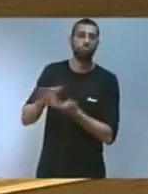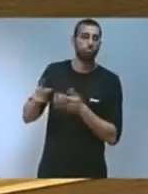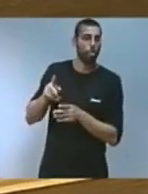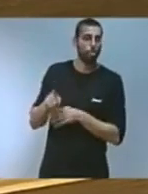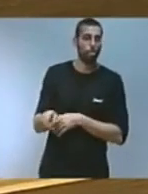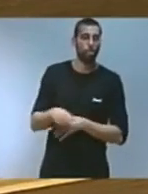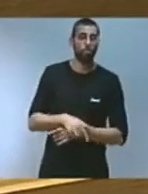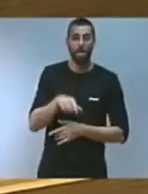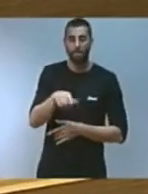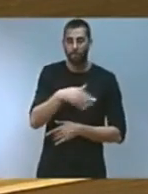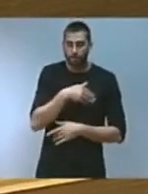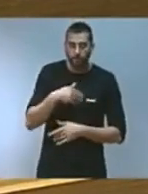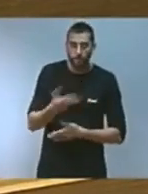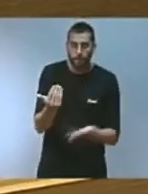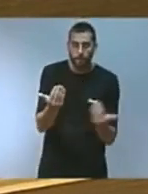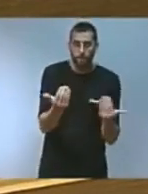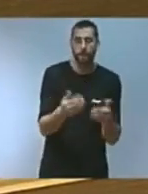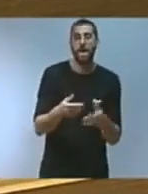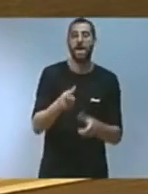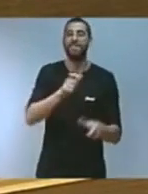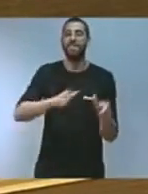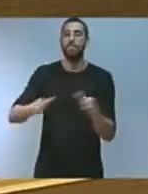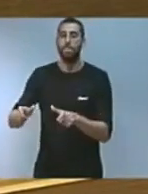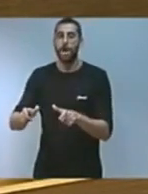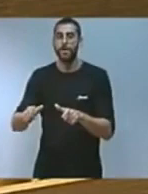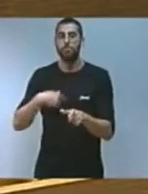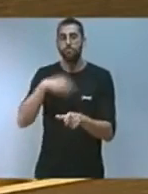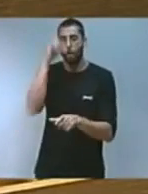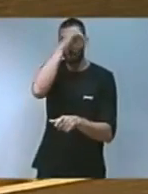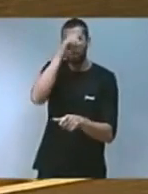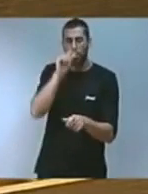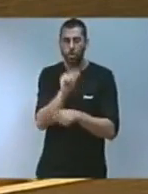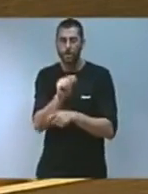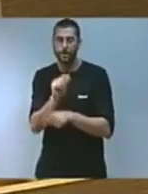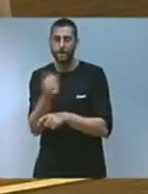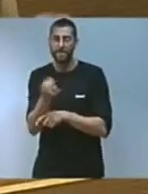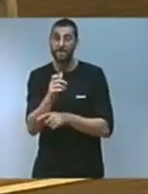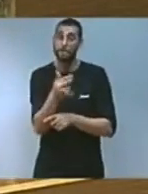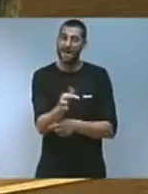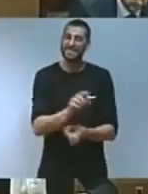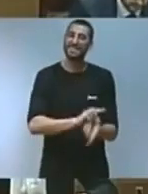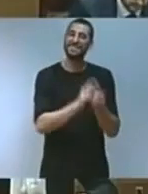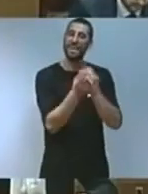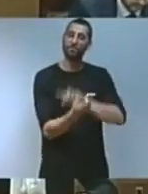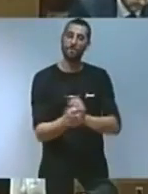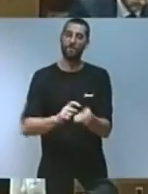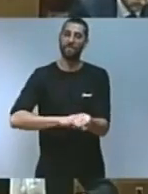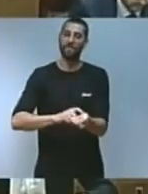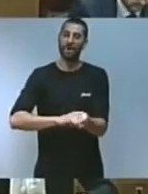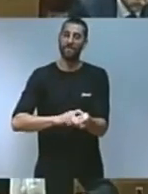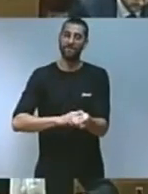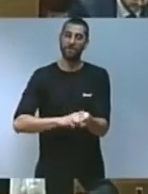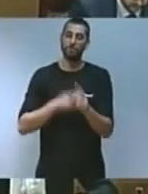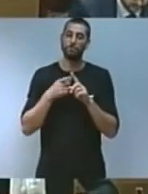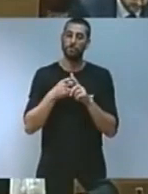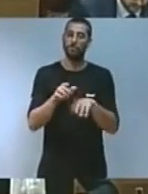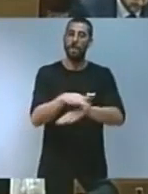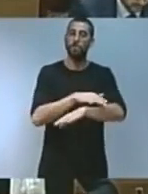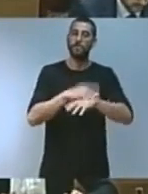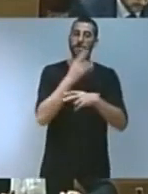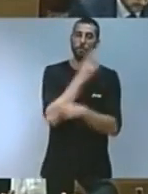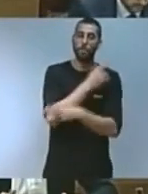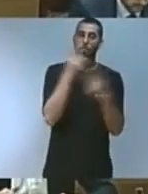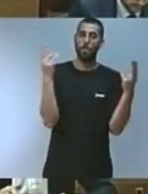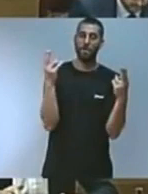la ciutadania, generar una actitud crítica i transformadora per a la ciutadania, per a les administracions públiques a través